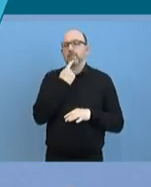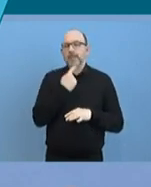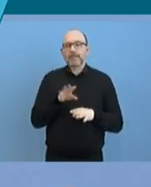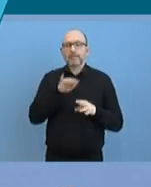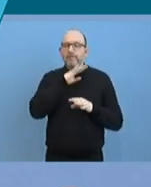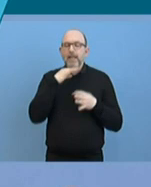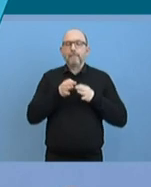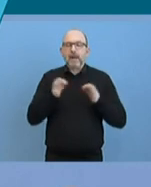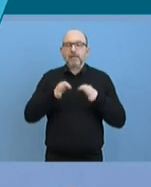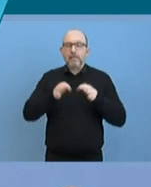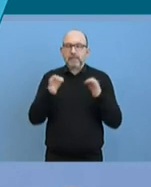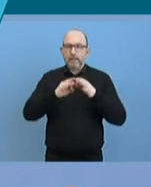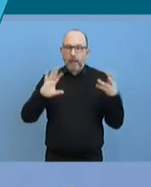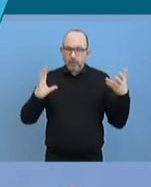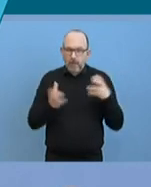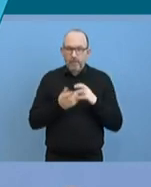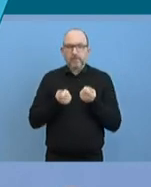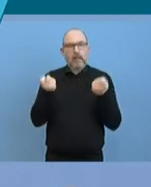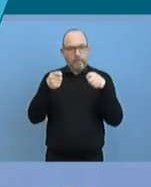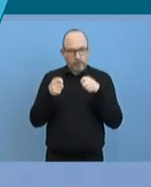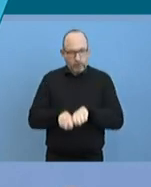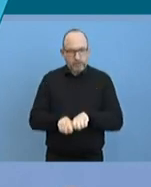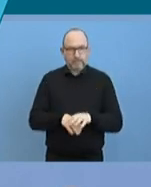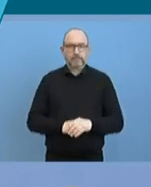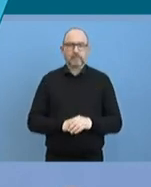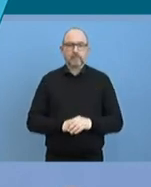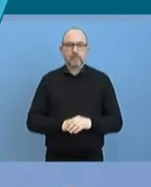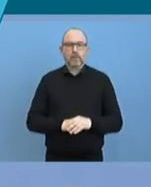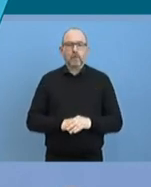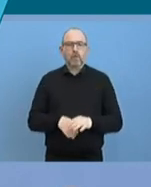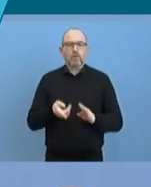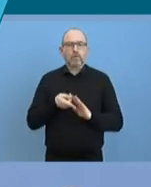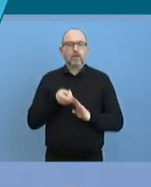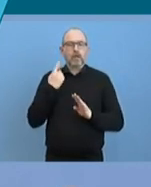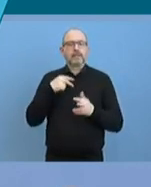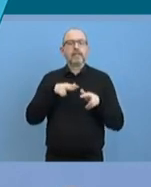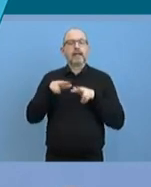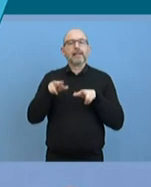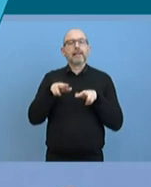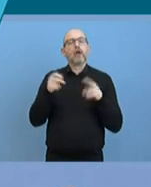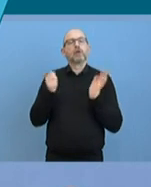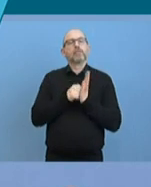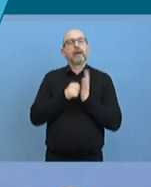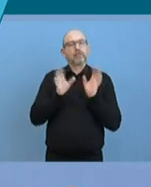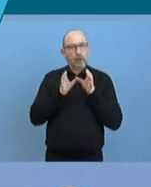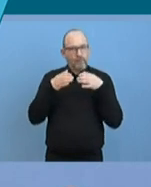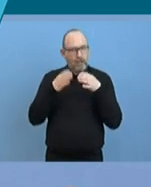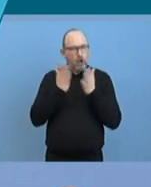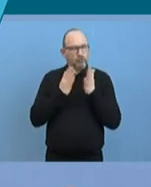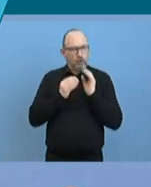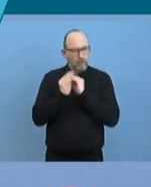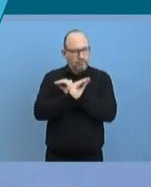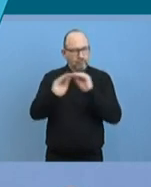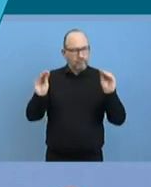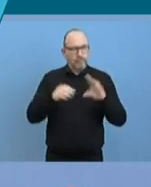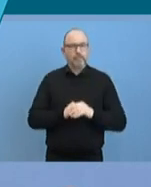bereits beschlossen worden ist. Dazu haben wir hier auch in den vergangenen Regierungspressekonferenzen schon mehrfach vorgetragen. Es gibt